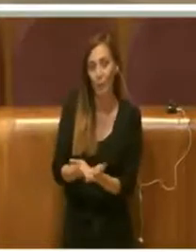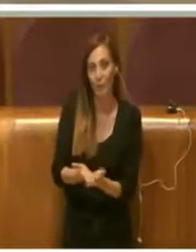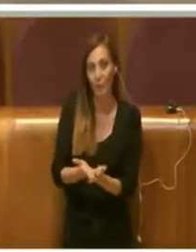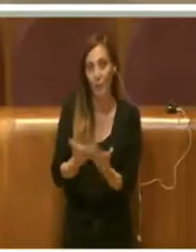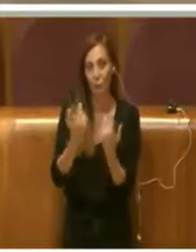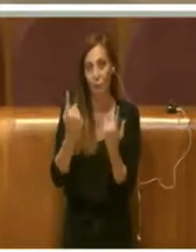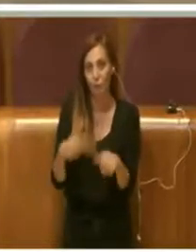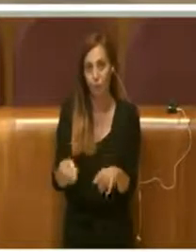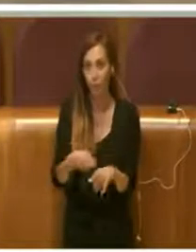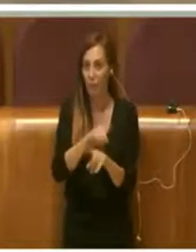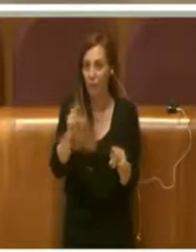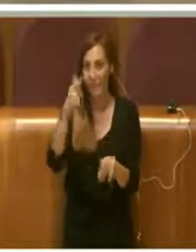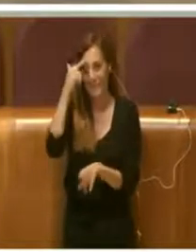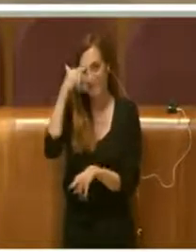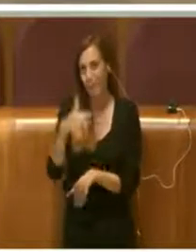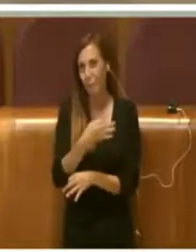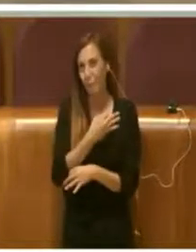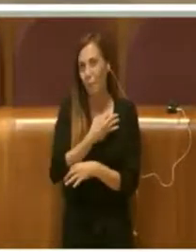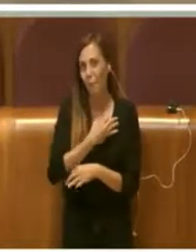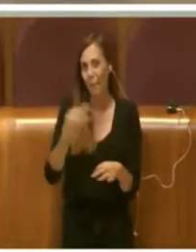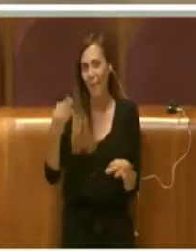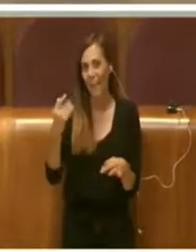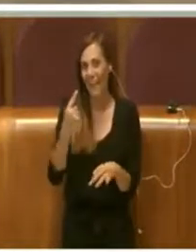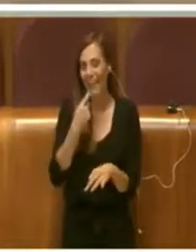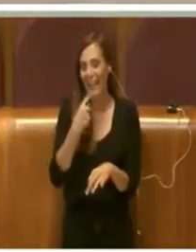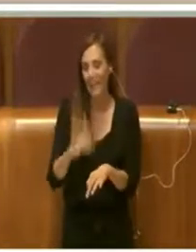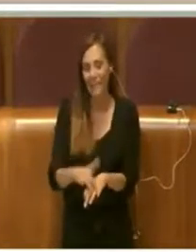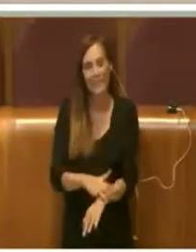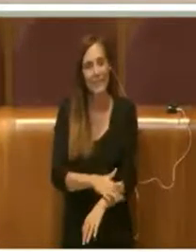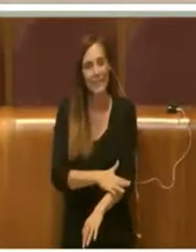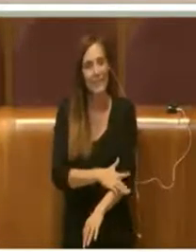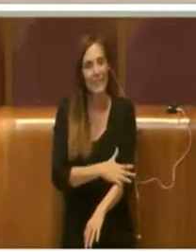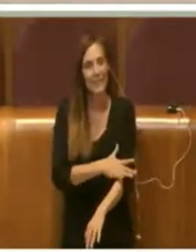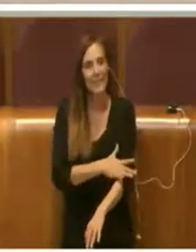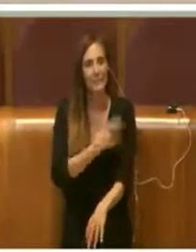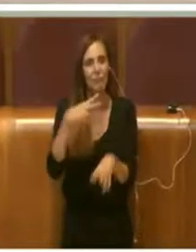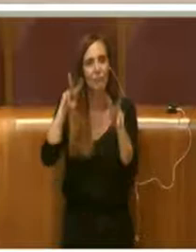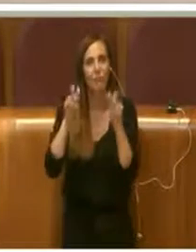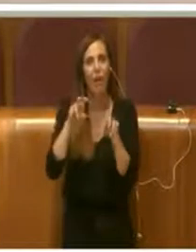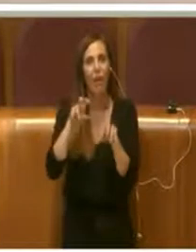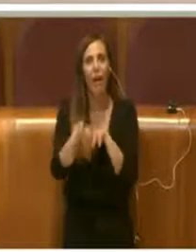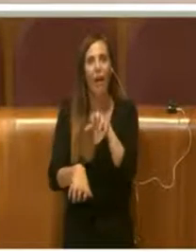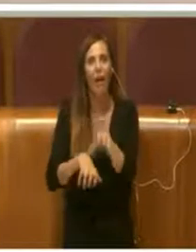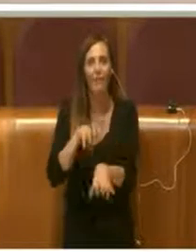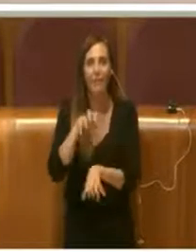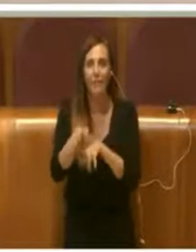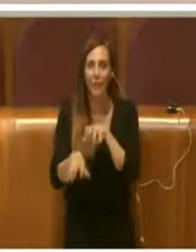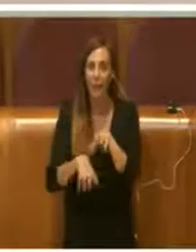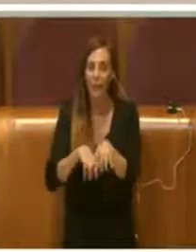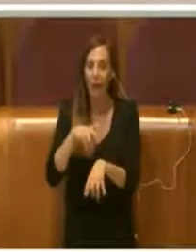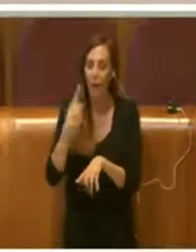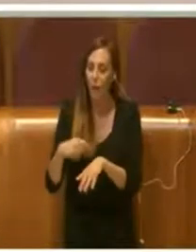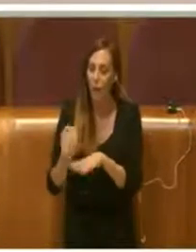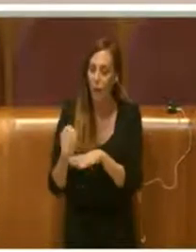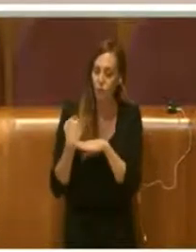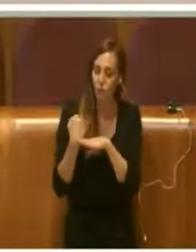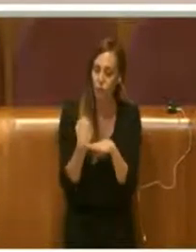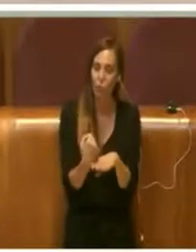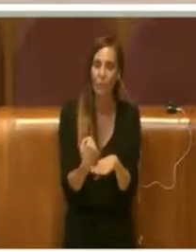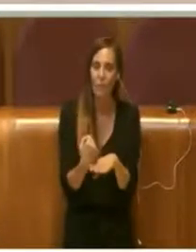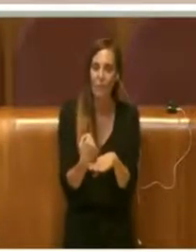molti sanno, coloro che hanno sensibilità sul tema degli animali, sul tema anche della sostenibilità.